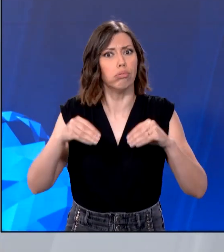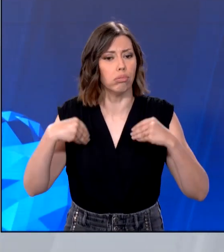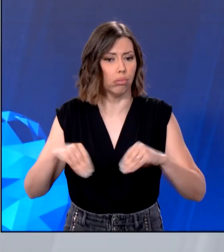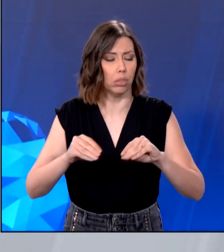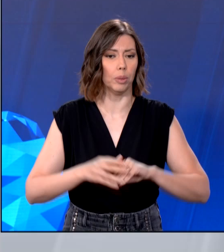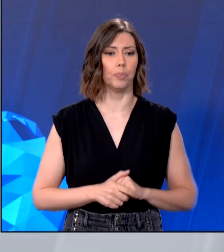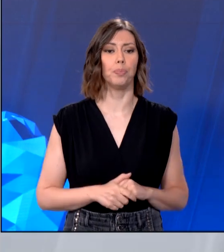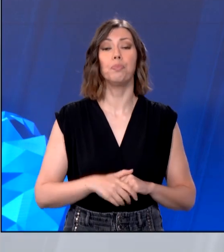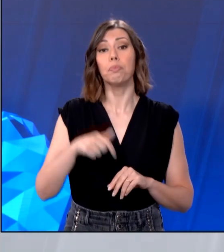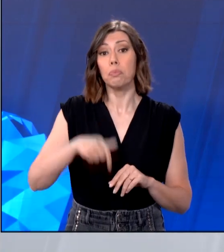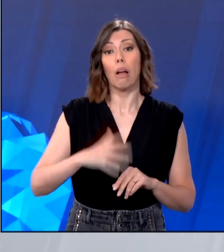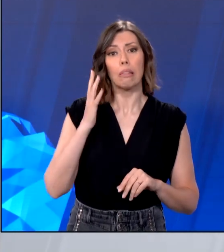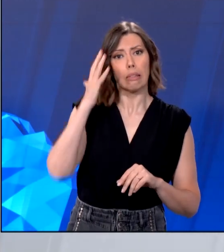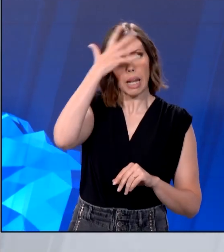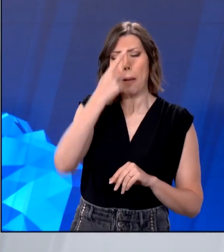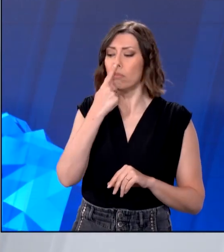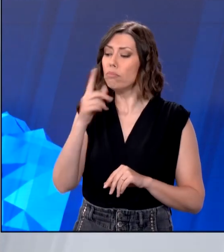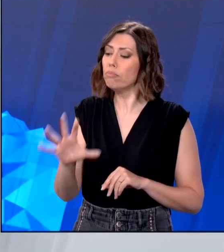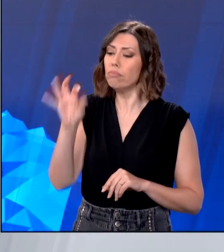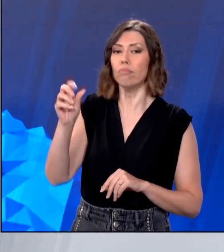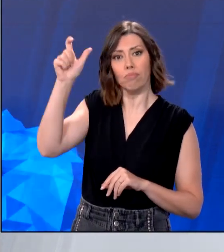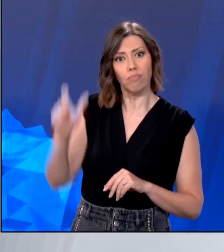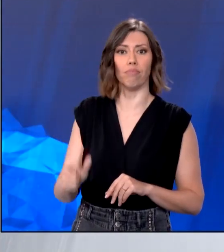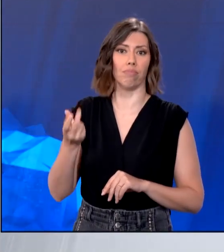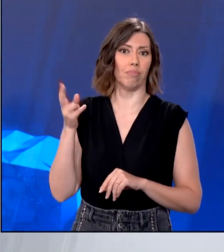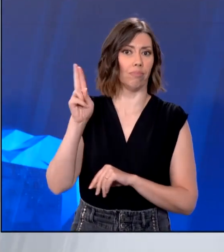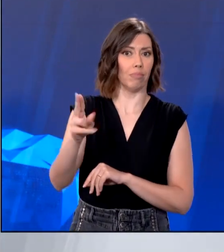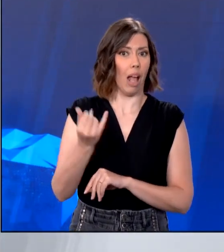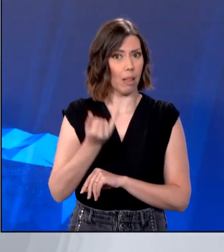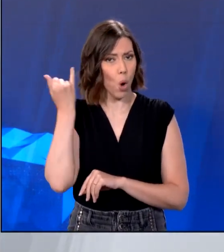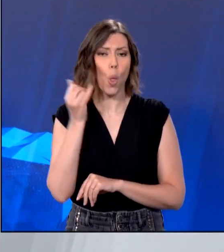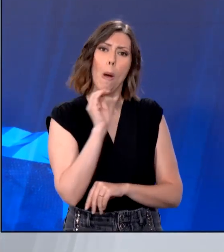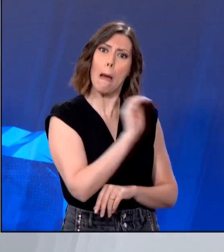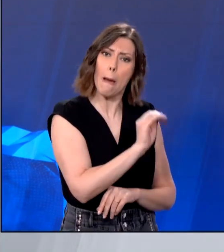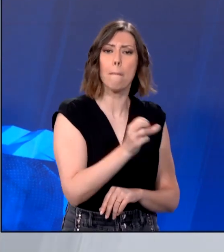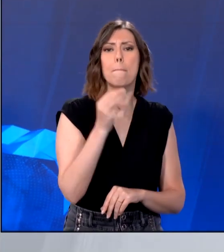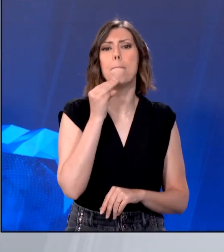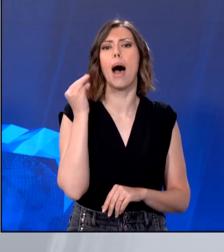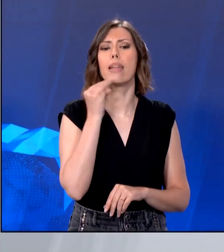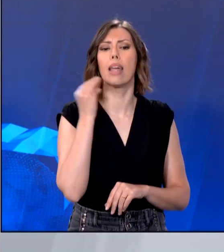Για την επιλογή του Τραμπ σχετικά με τον νέο αντιπρόεδρο των Ρεπουμπλικάνων, ρωτήθηκε και ο Τζο Μπάιντεν.